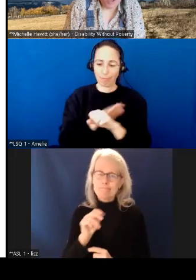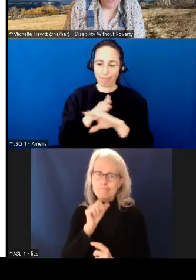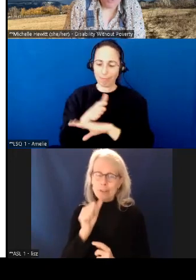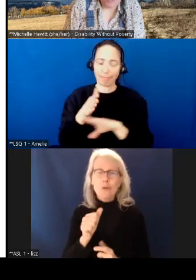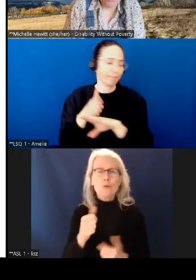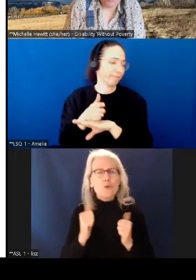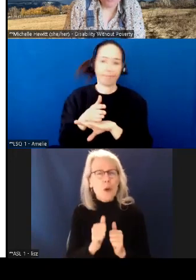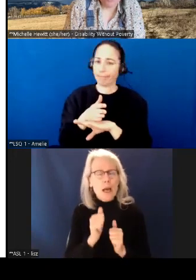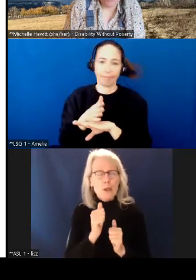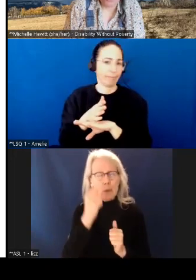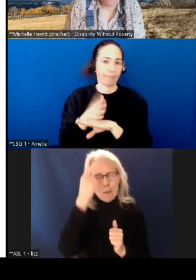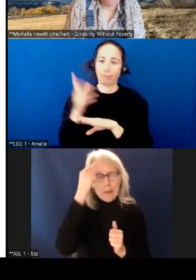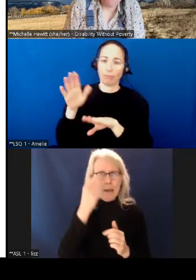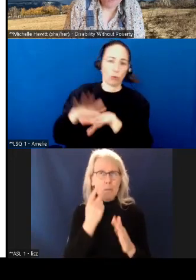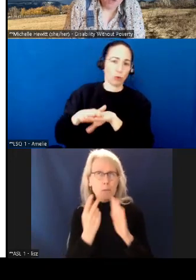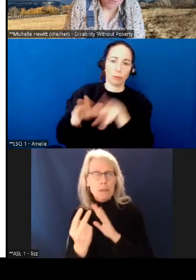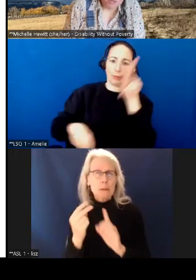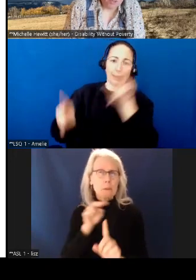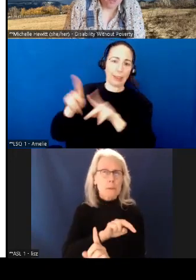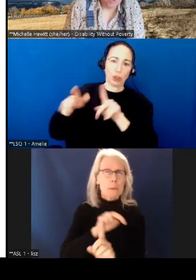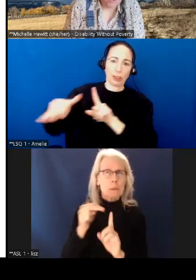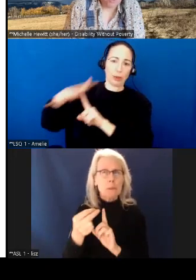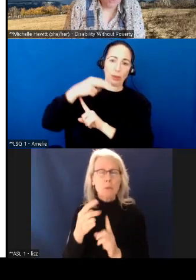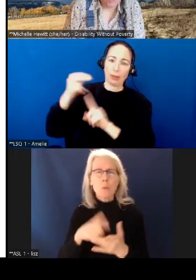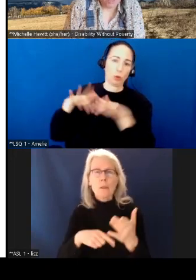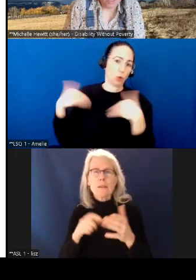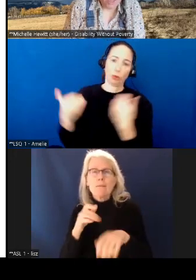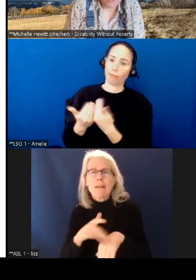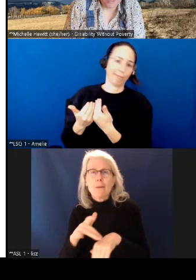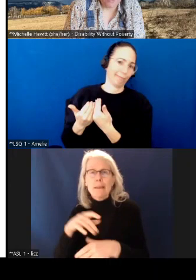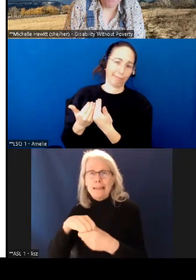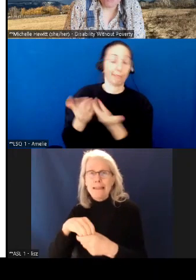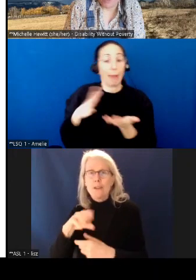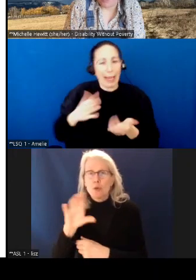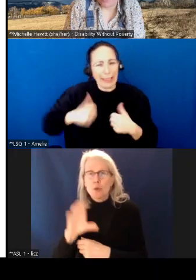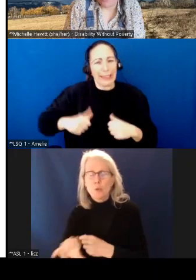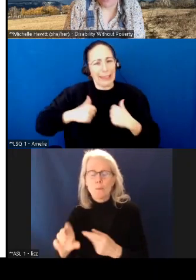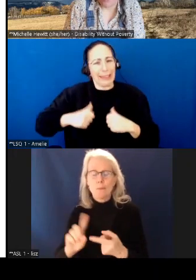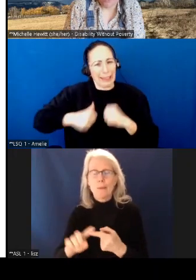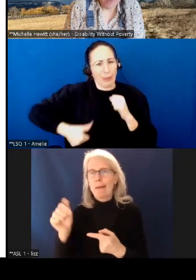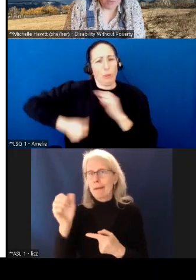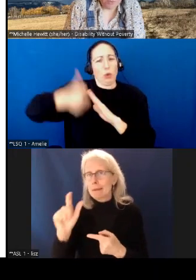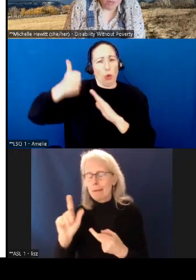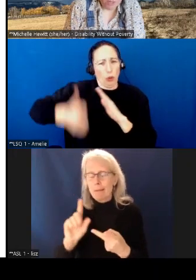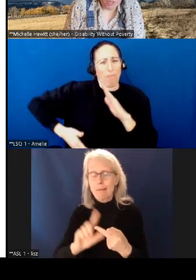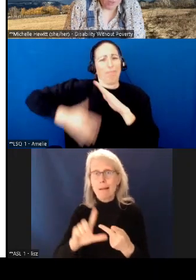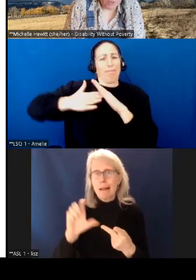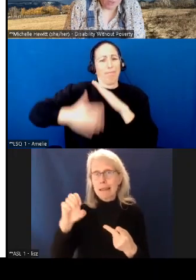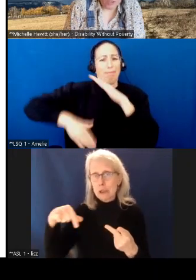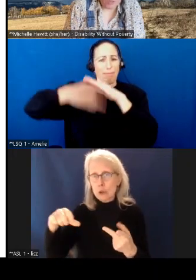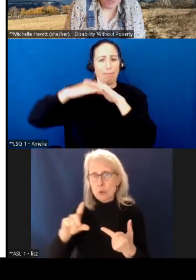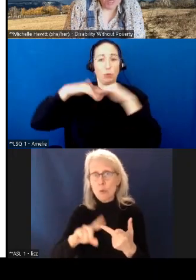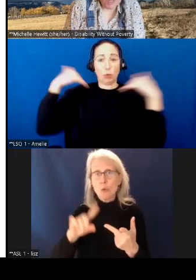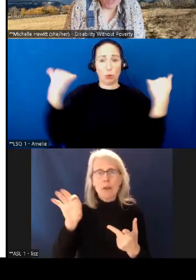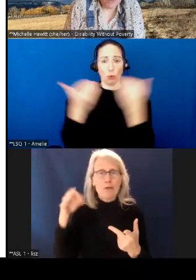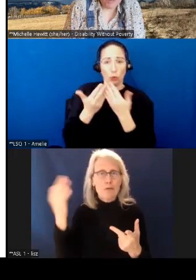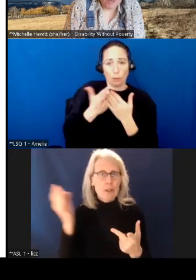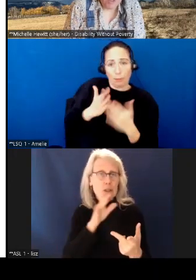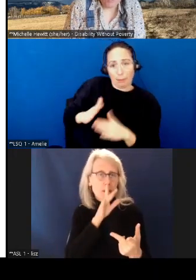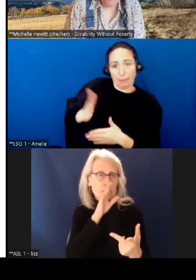accessible à toutes les personnes en situation de handicap. Nous faisons de notre mieux pour vous offrir toutes les